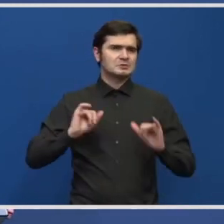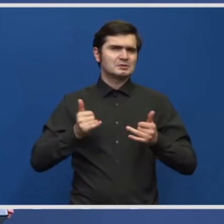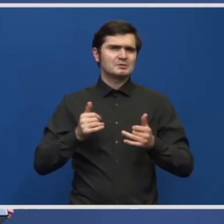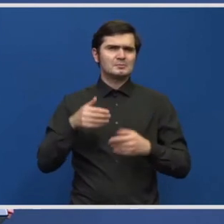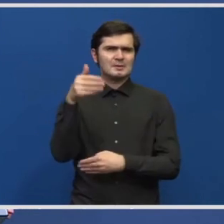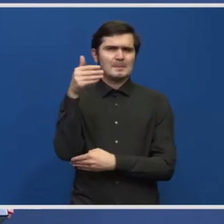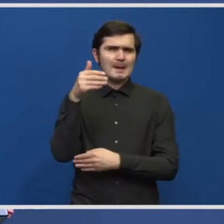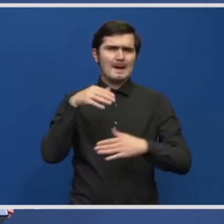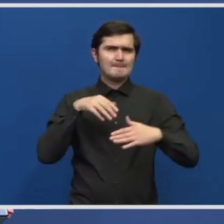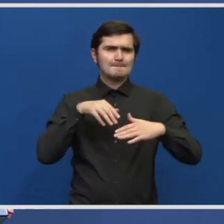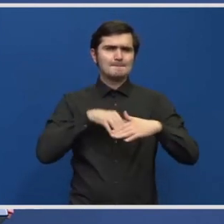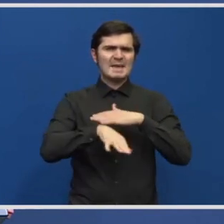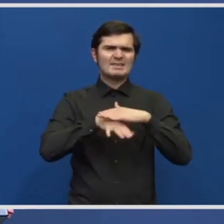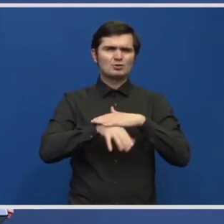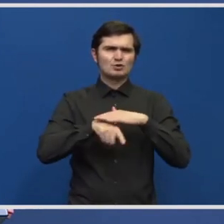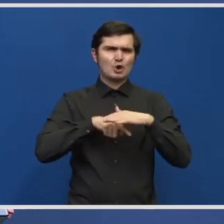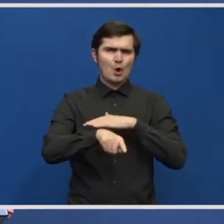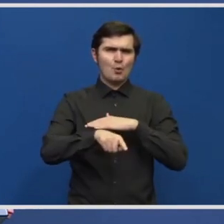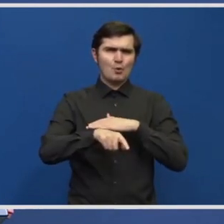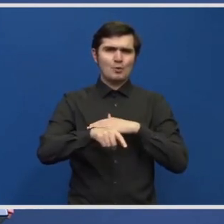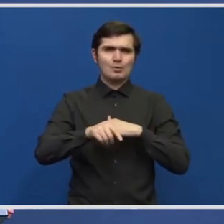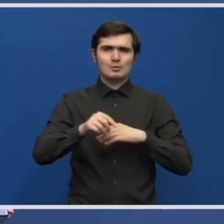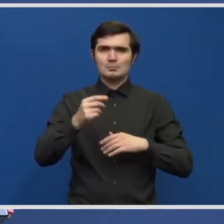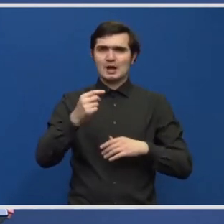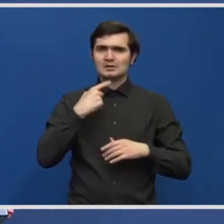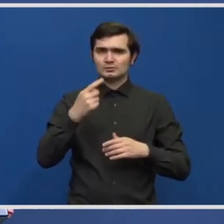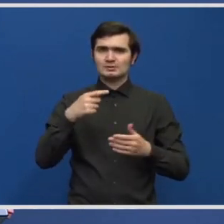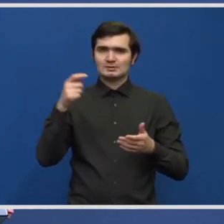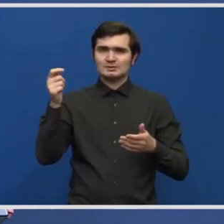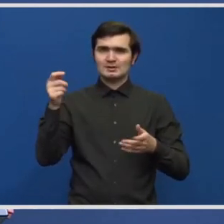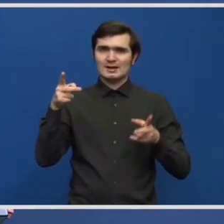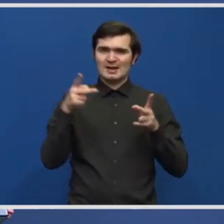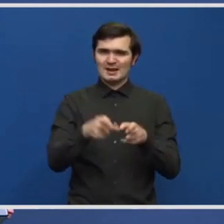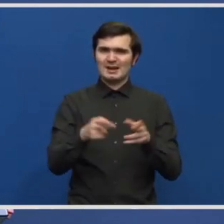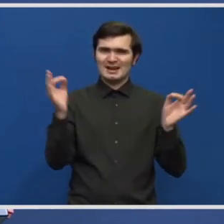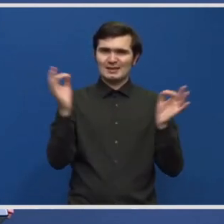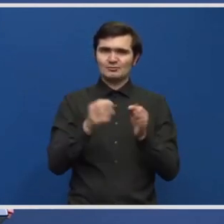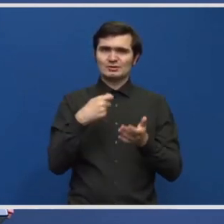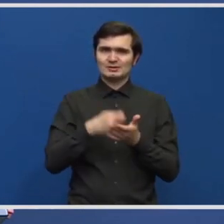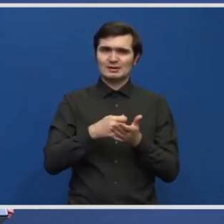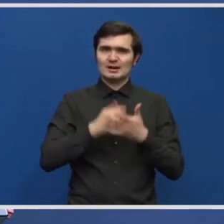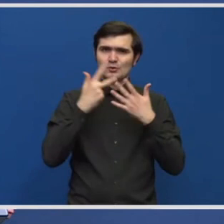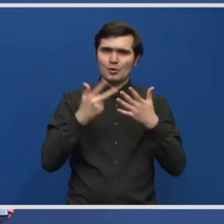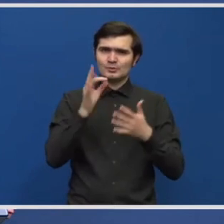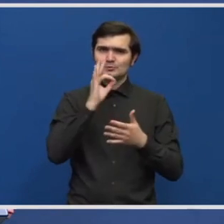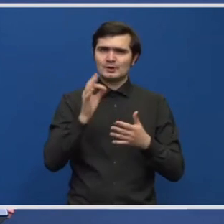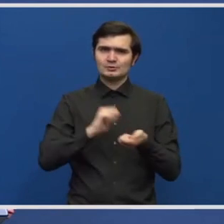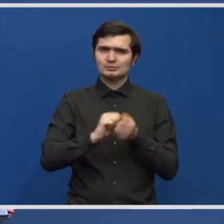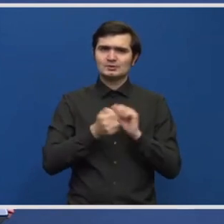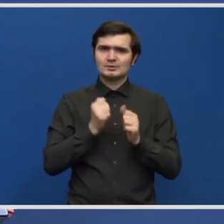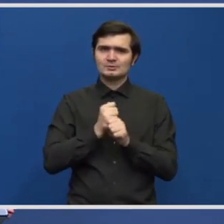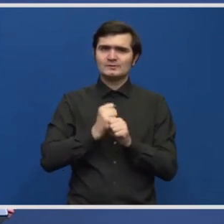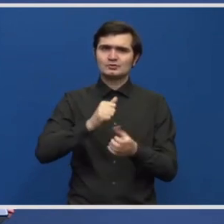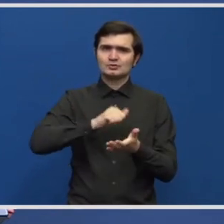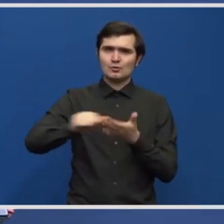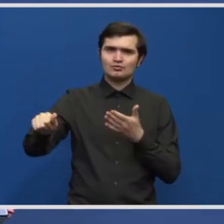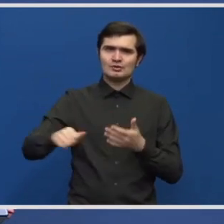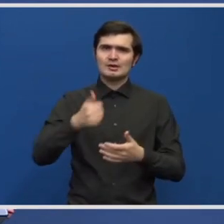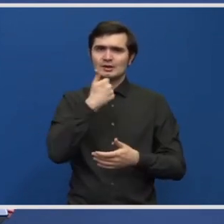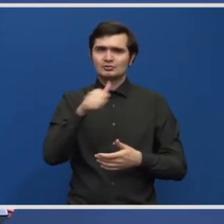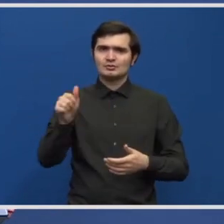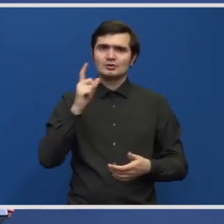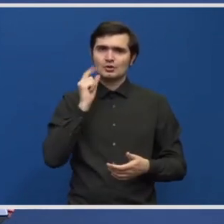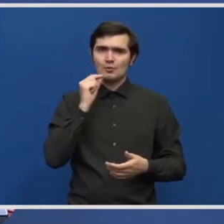MetroREX. Știm că acolo au fost două variante, fie se taie salariile cu 18%, fie vor fi făcute concedieri undeva la 600 de angajați.